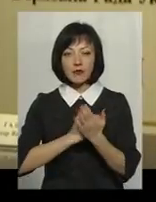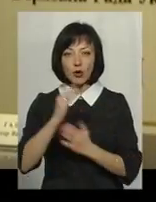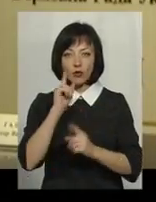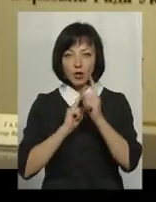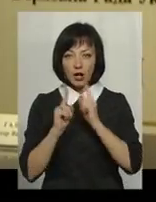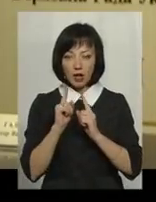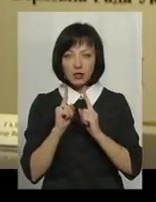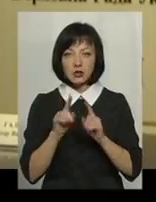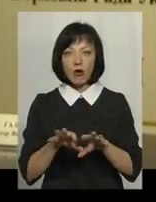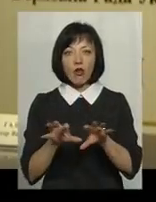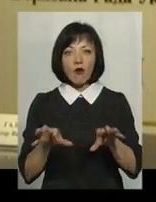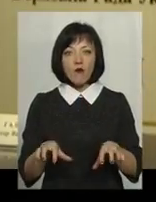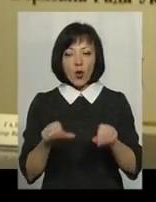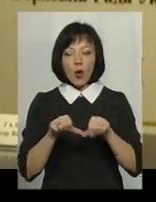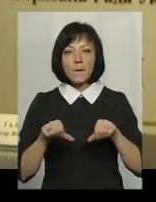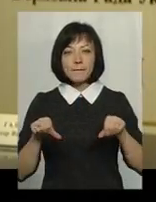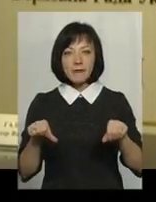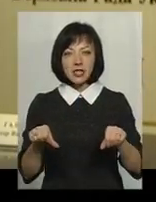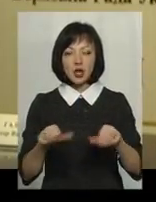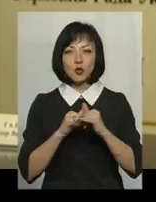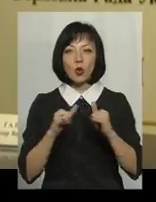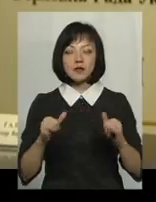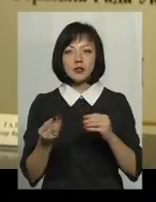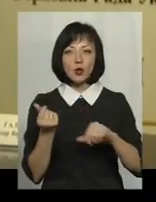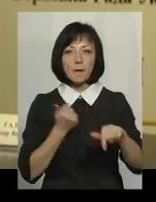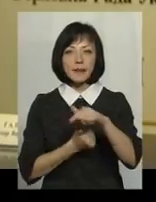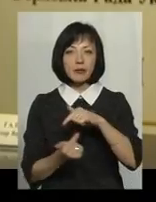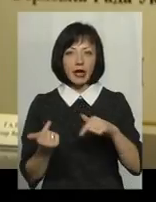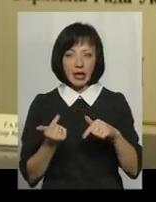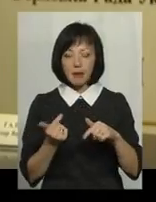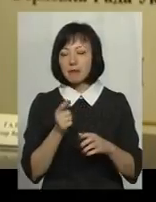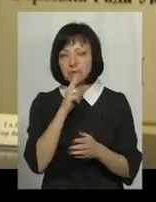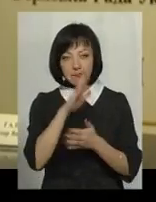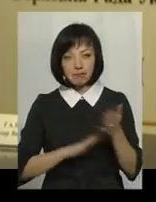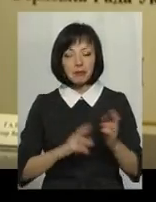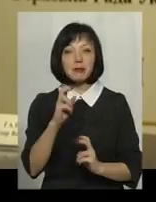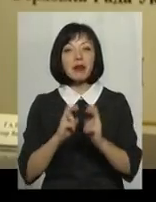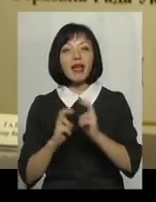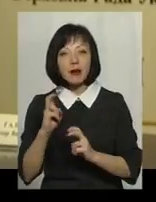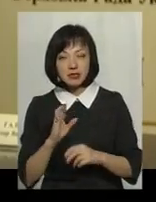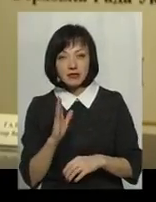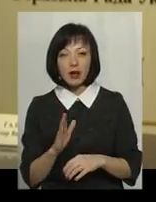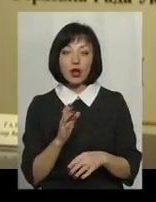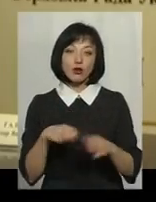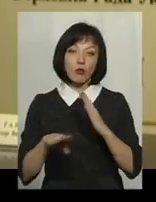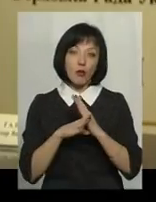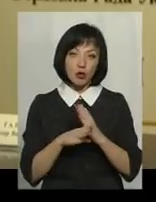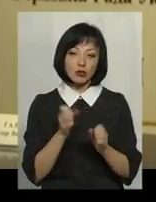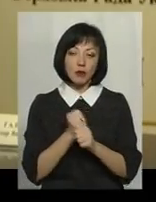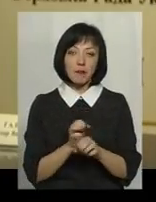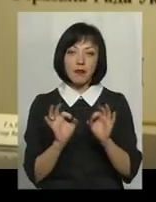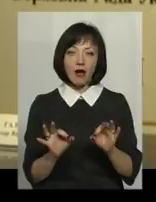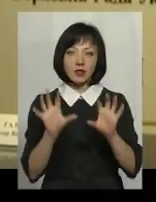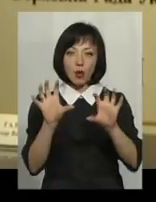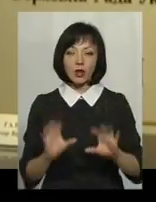зокрема з головою комісії з розвиткою підприємств, допоможе нам вибудувати правильну законодавчу